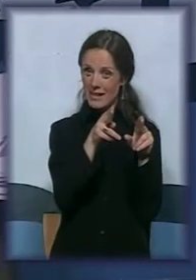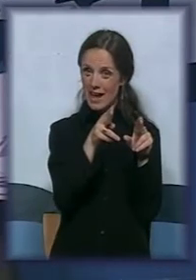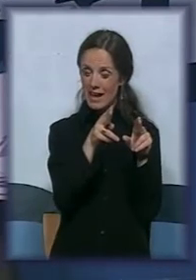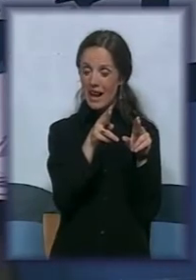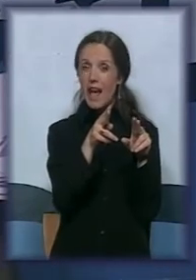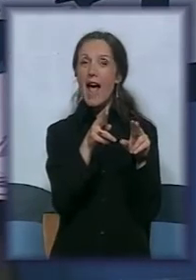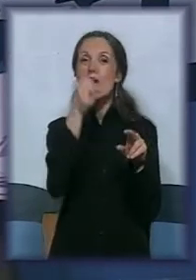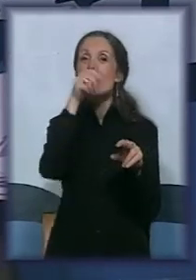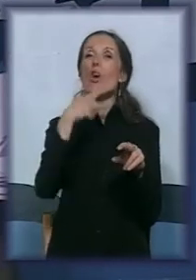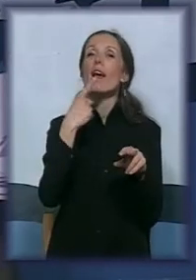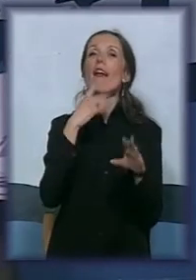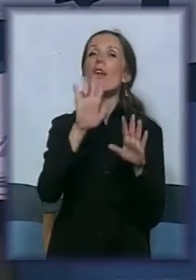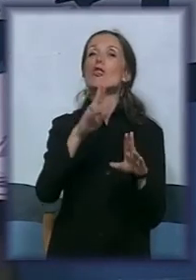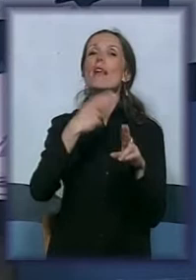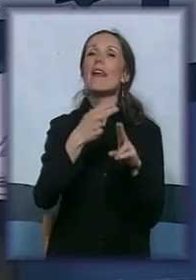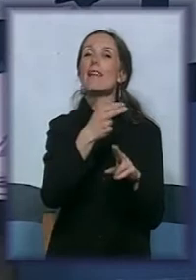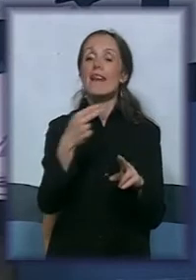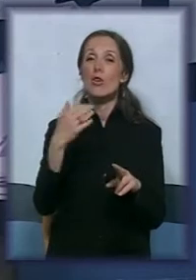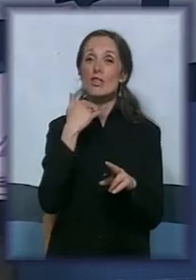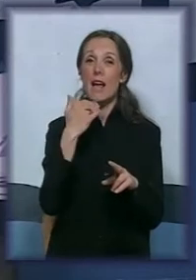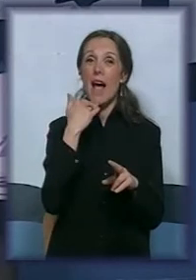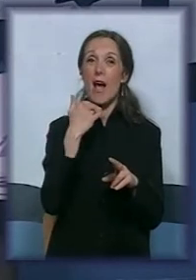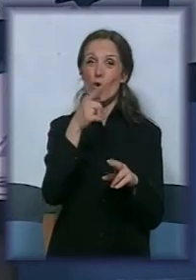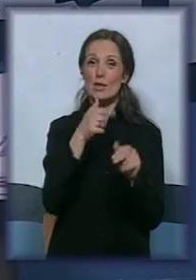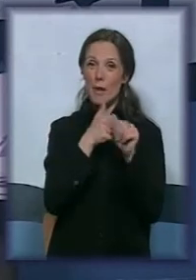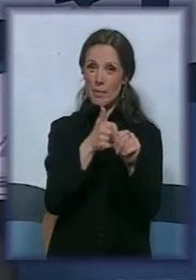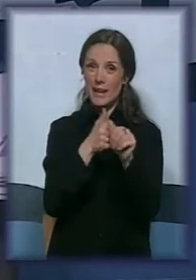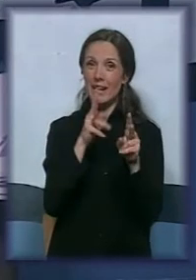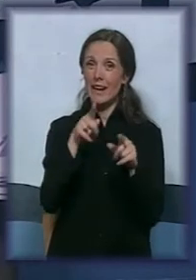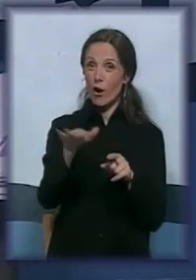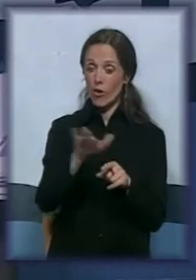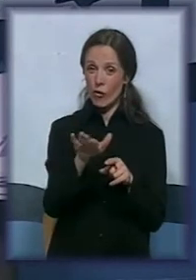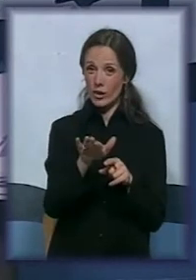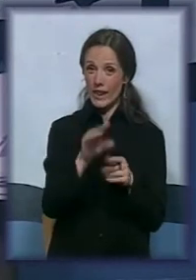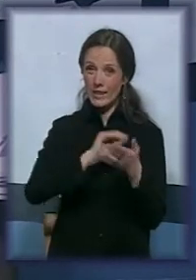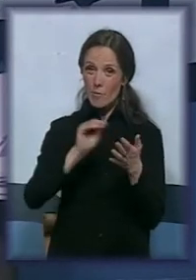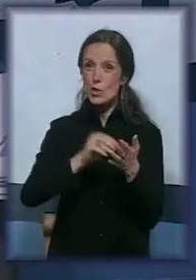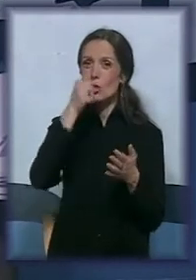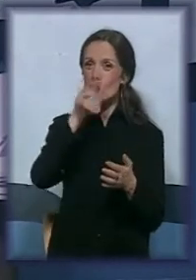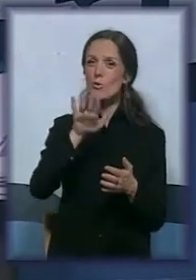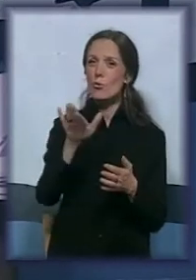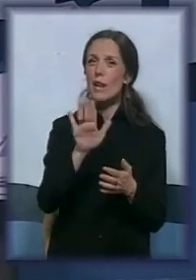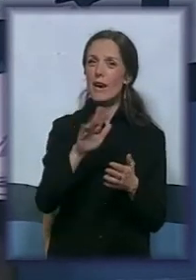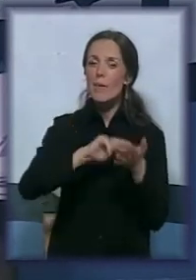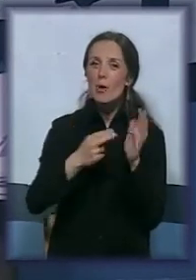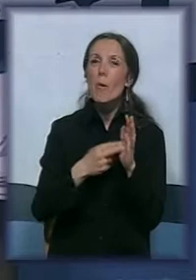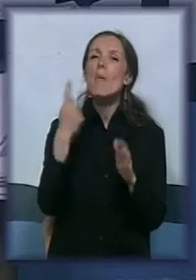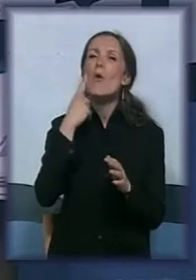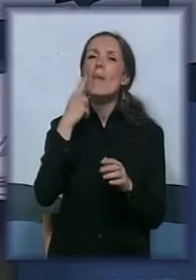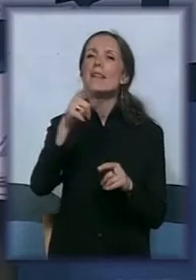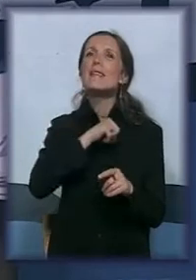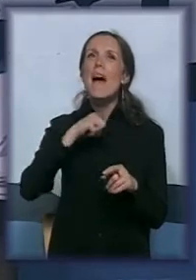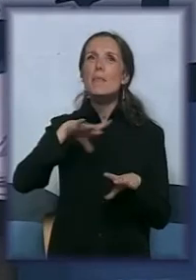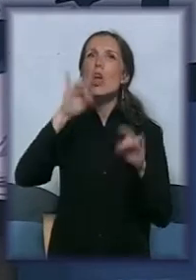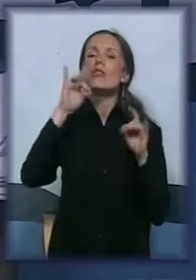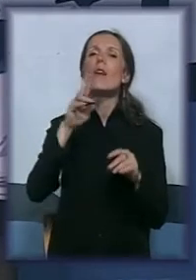šta je njena diagnoza. Do kraja emisije, ako ste pratili kako ovo dete piše i šta su njeni problemi, pokušajte da odgonitete koja je diagnoza u